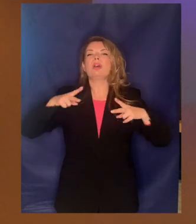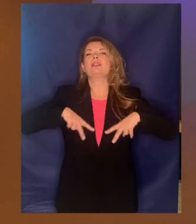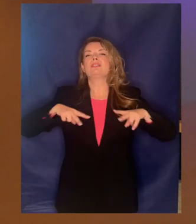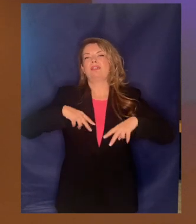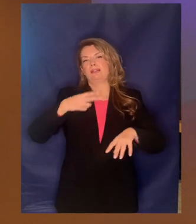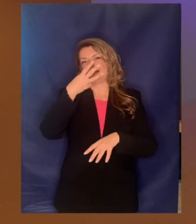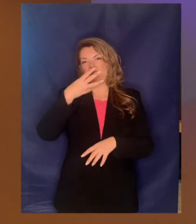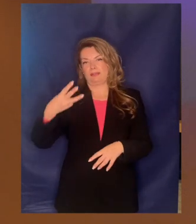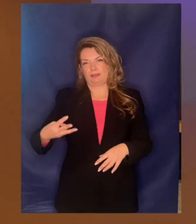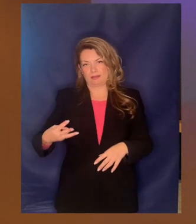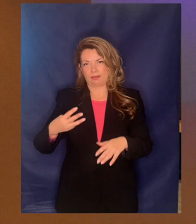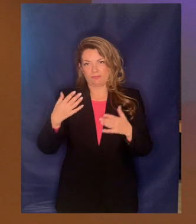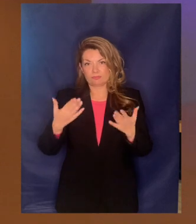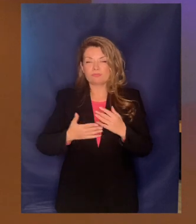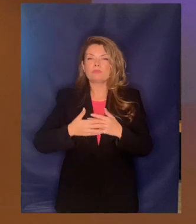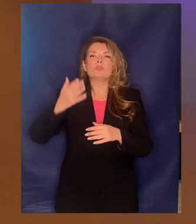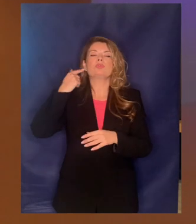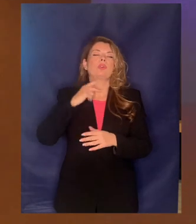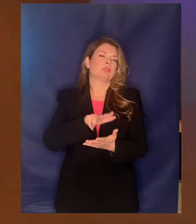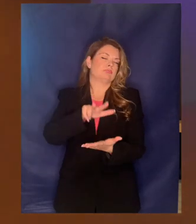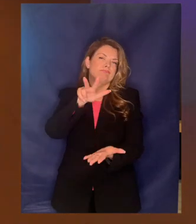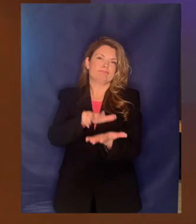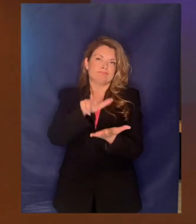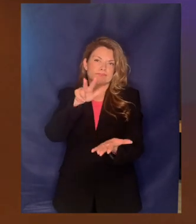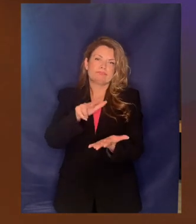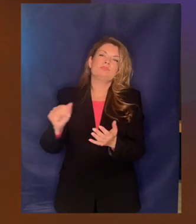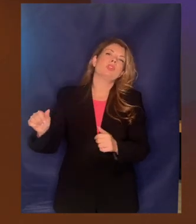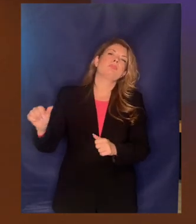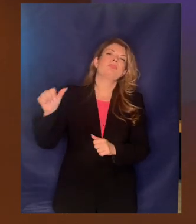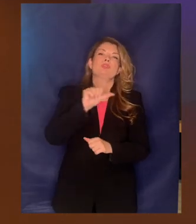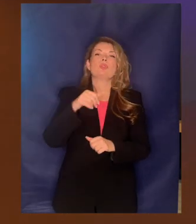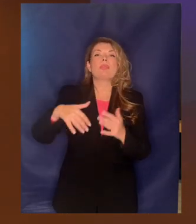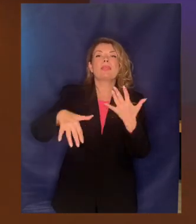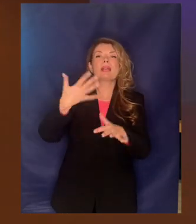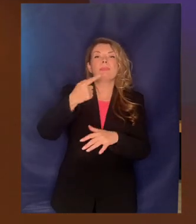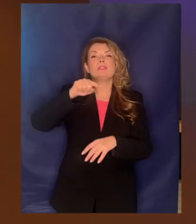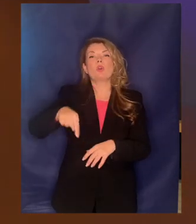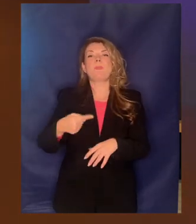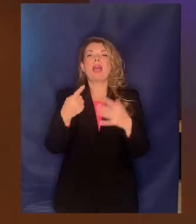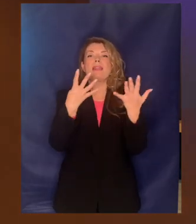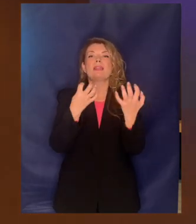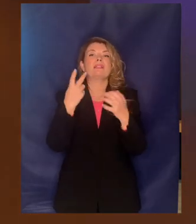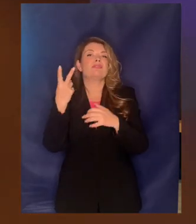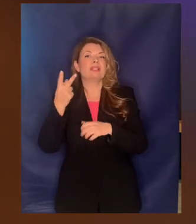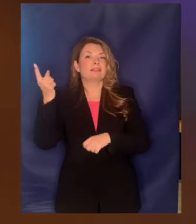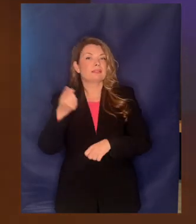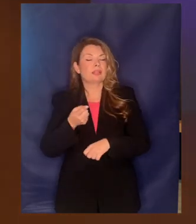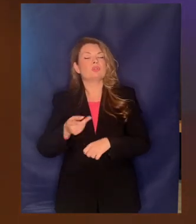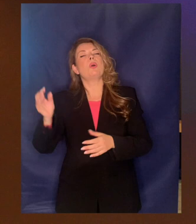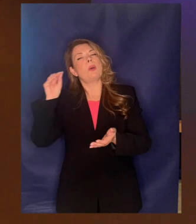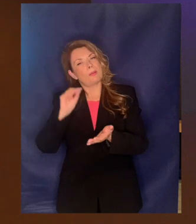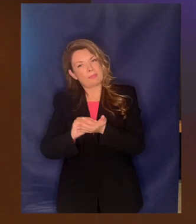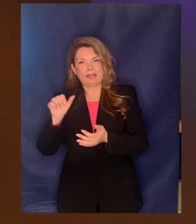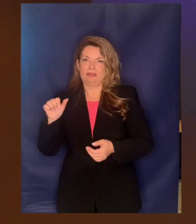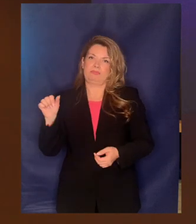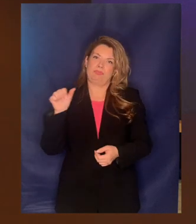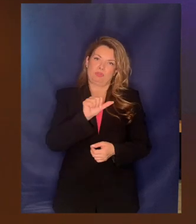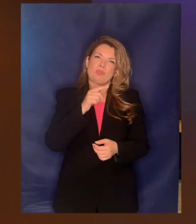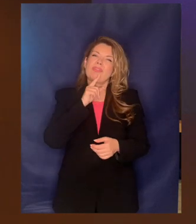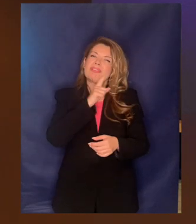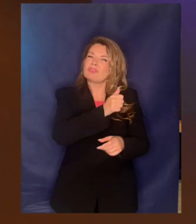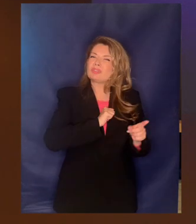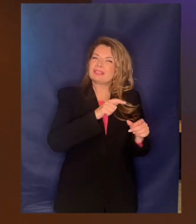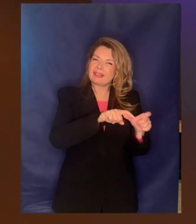ΣΥΡΙΖΑ όπου παίρνεται η απόφαση να επιστραφεί και το 15,97% από το ΤΑΙΠΕΔ στο